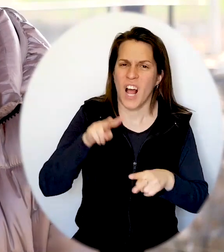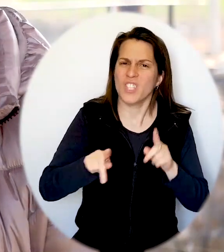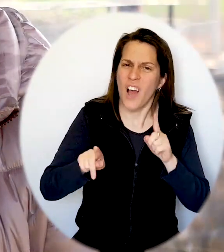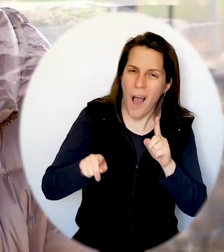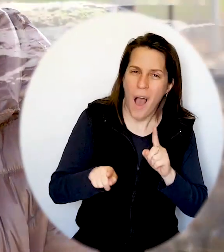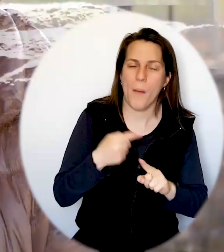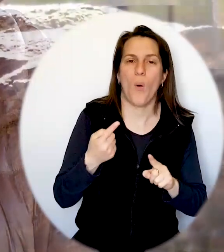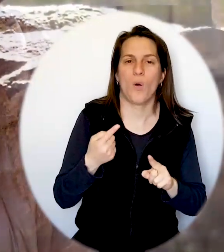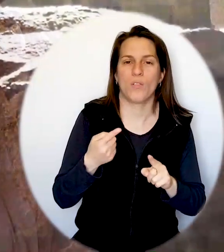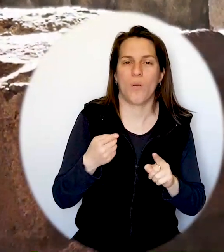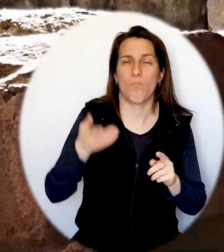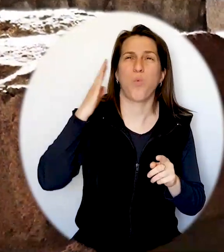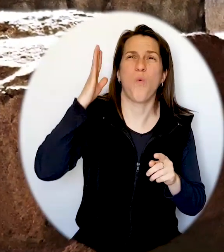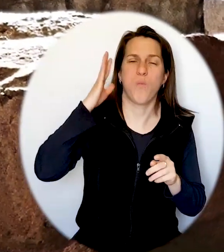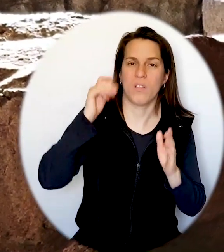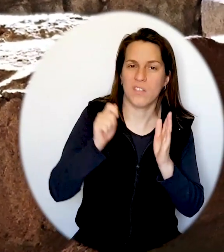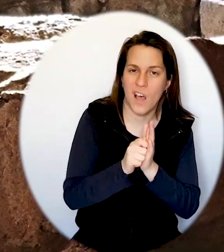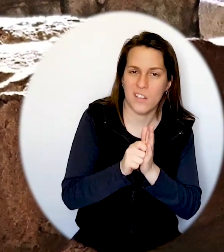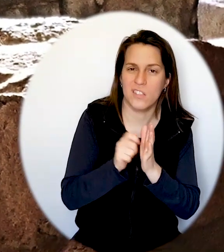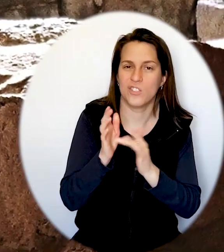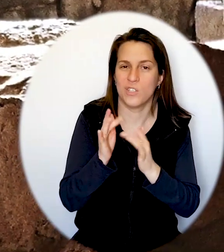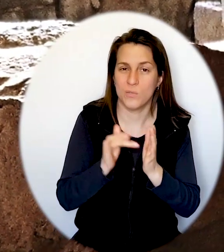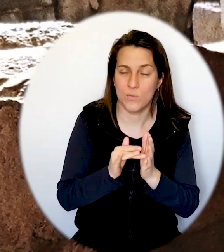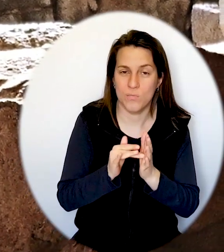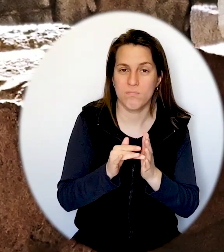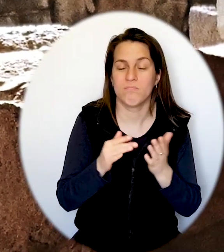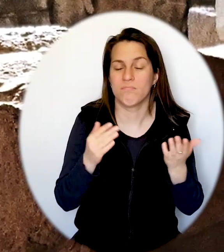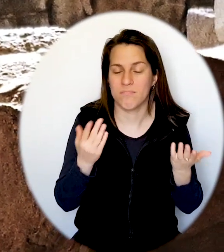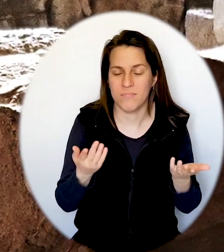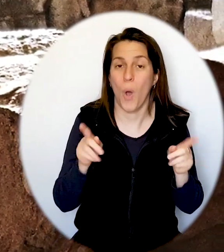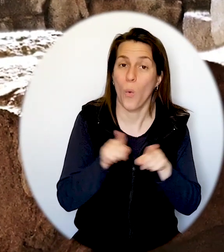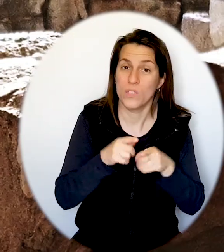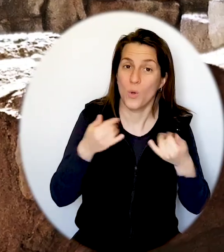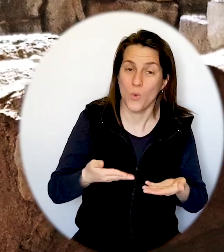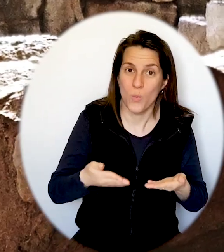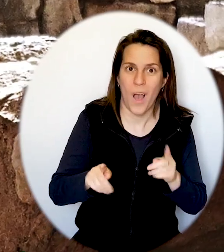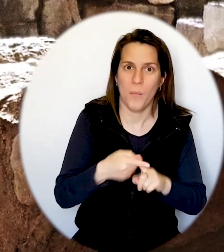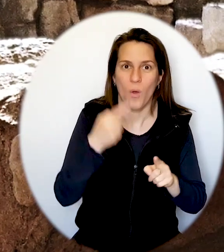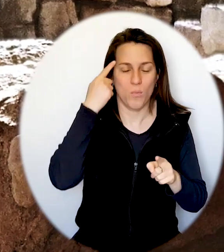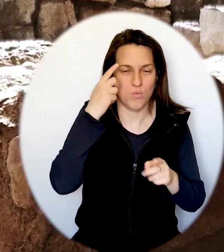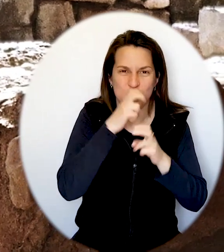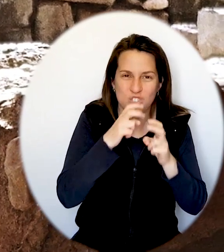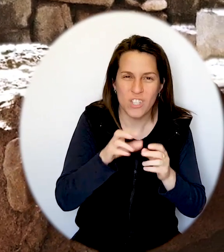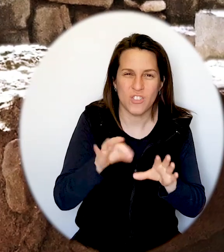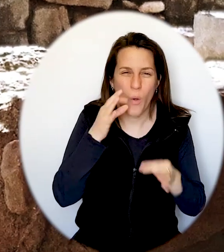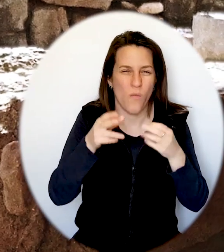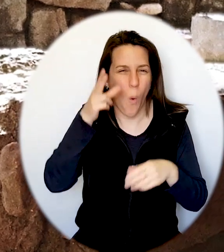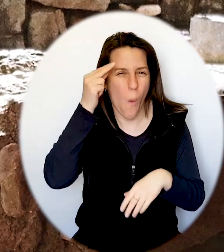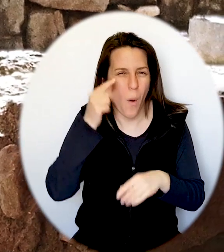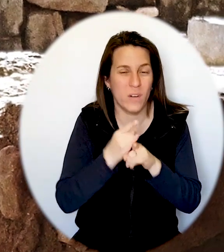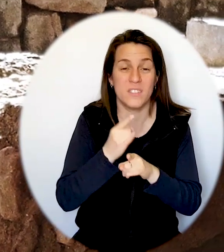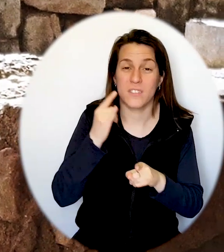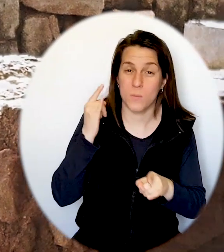joué un rôle important aussi au temps de Jésus. Que Jésus, bien sûr, s'il se trouvait sur le chemin entre